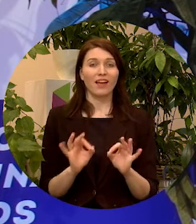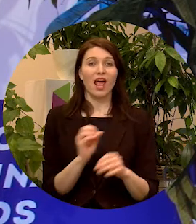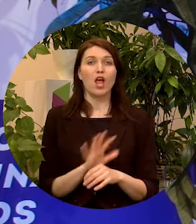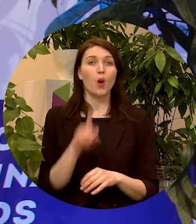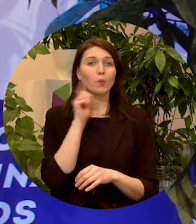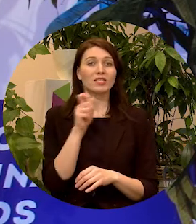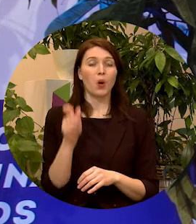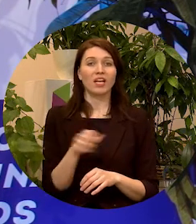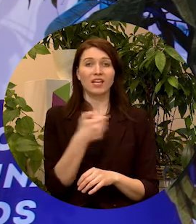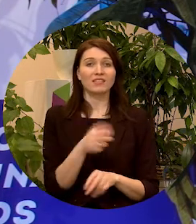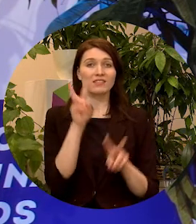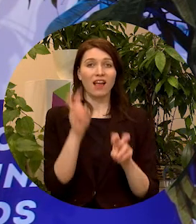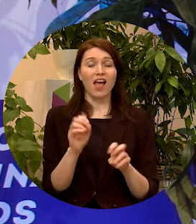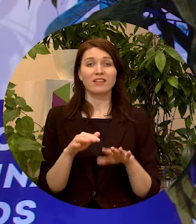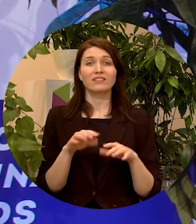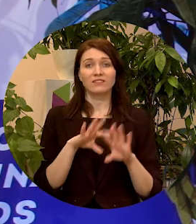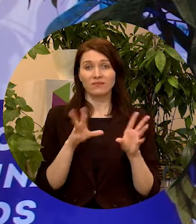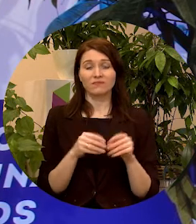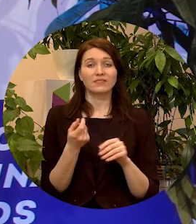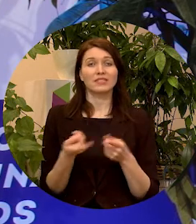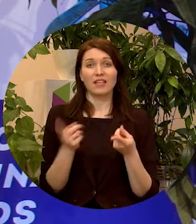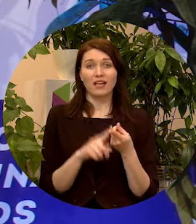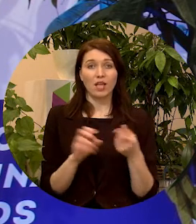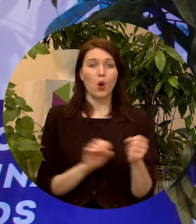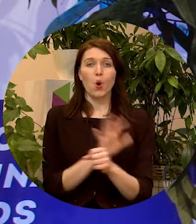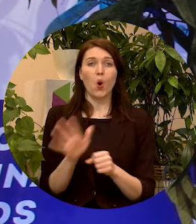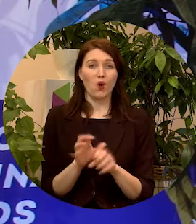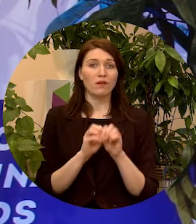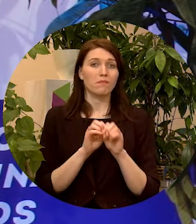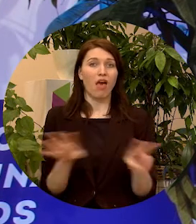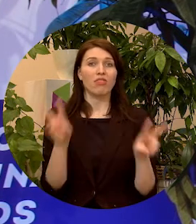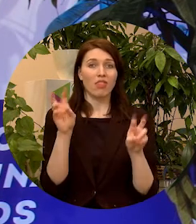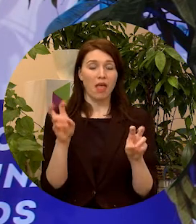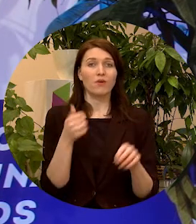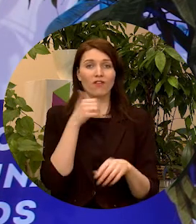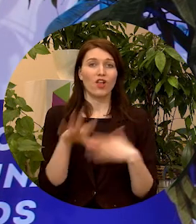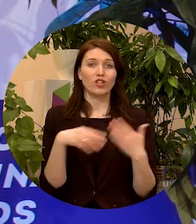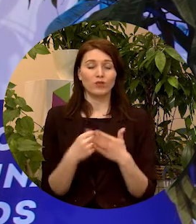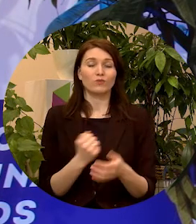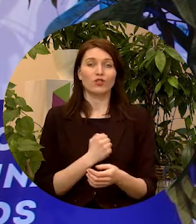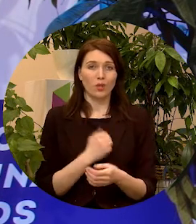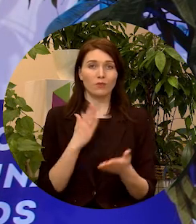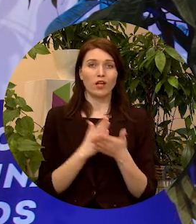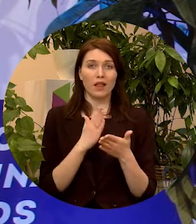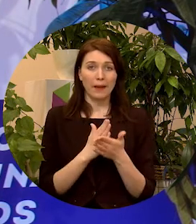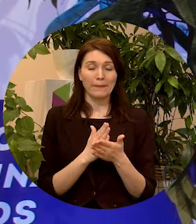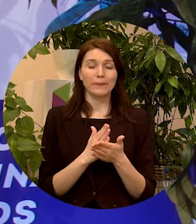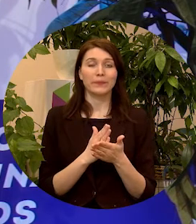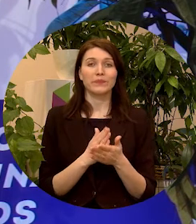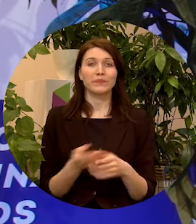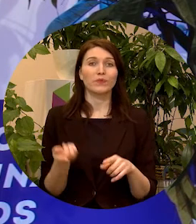Eiropas jaunatnes gads lielā mērā ir saistīts ar COVID pandēmiju, kurā mēs joprojām, diemžēl, dzīvojam. Un